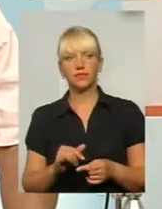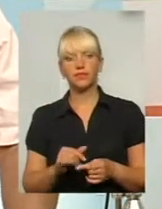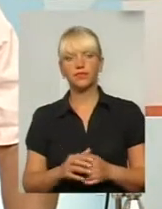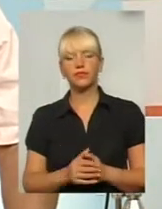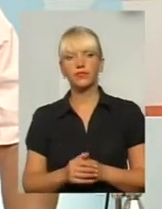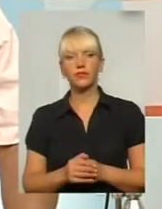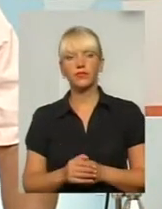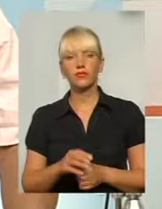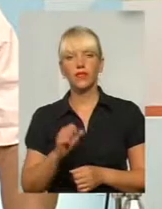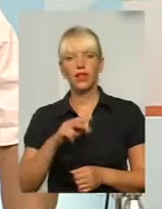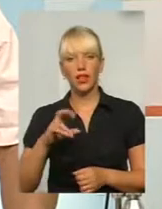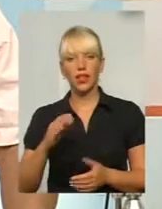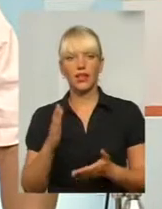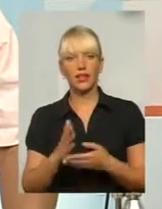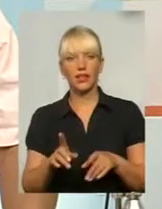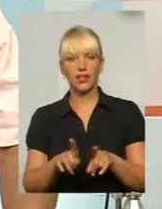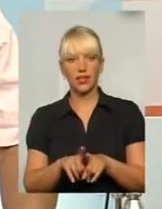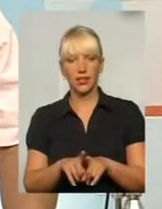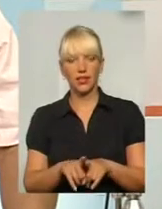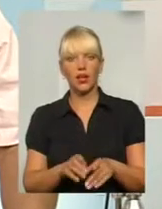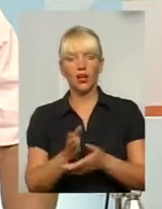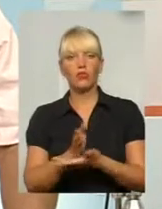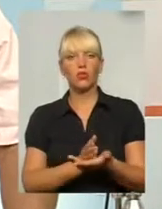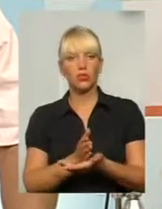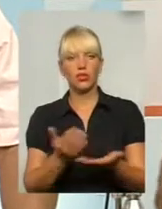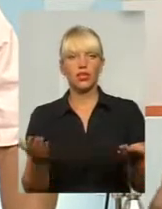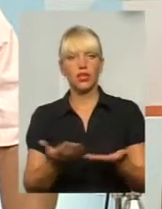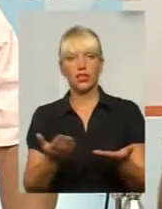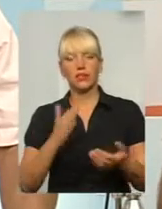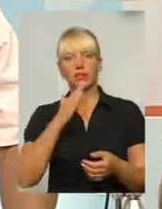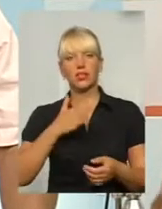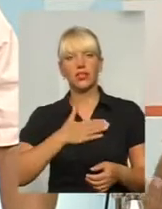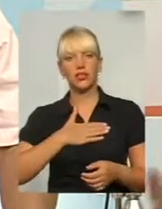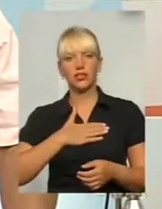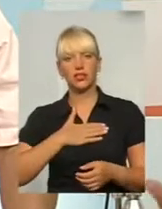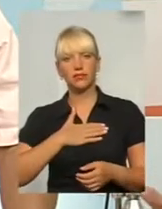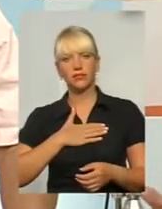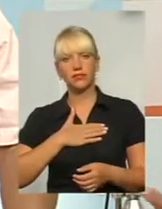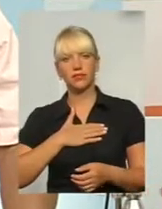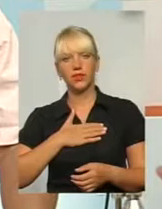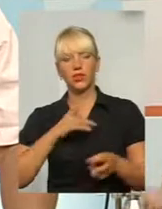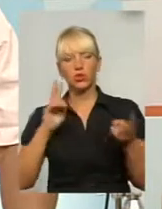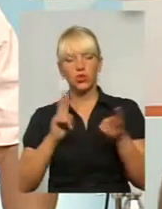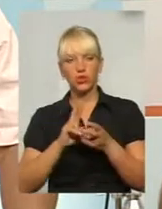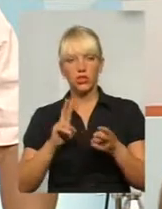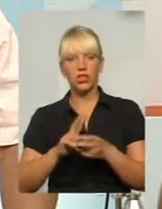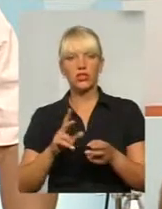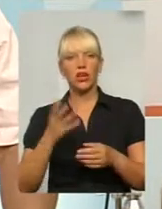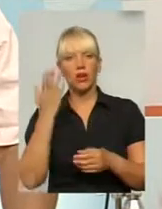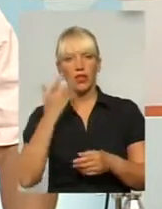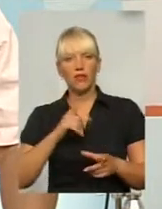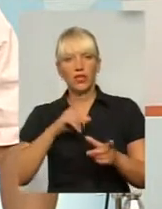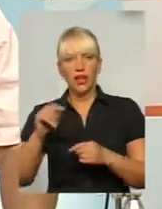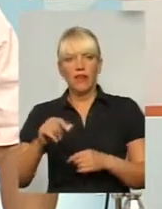не знаю. Але є такі послуги, з якими мешканці міста стикаються, про те, що виїжджаючи в